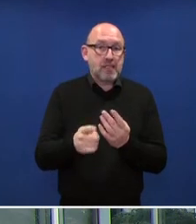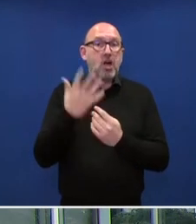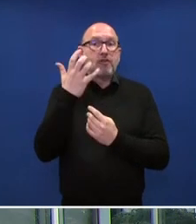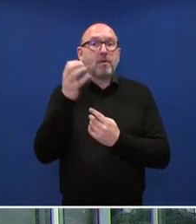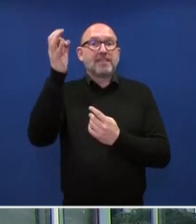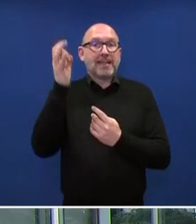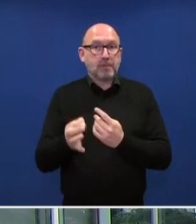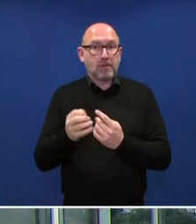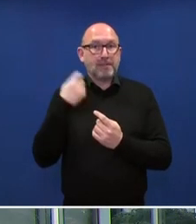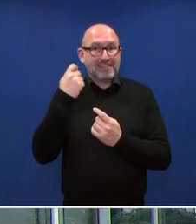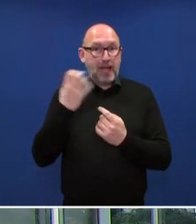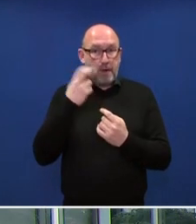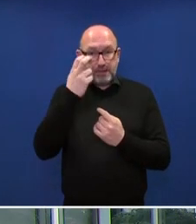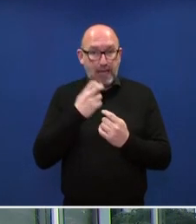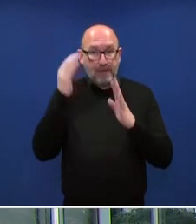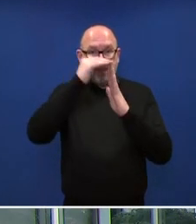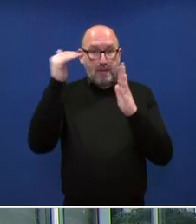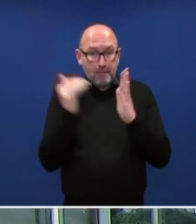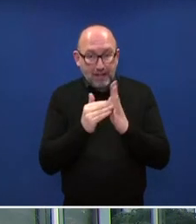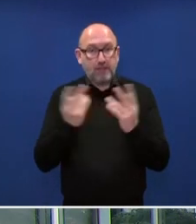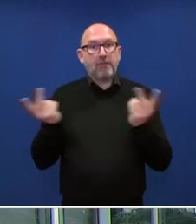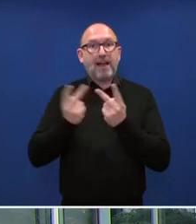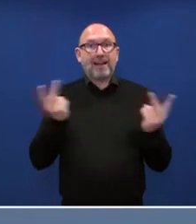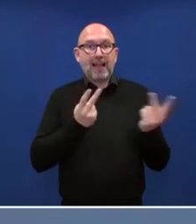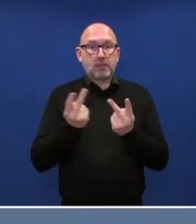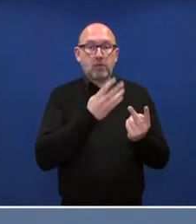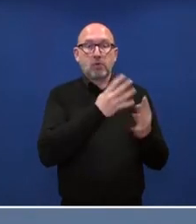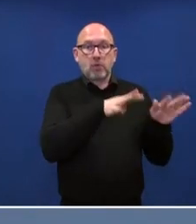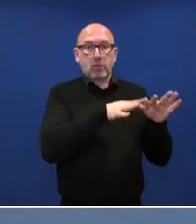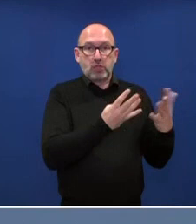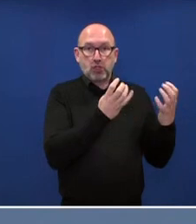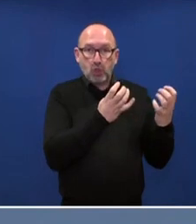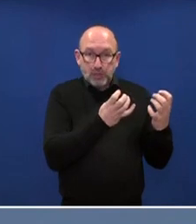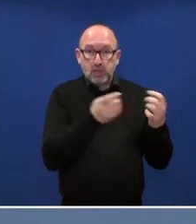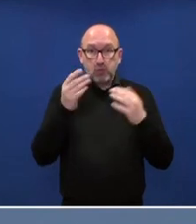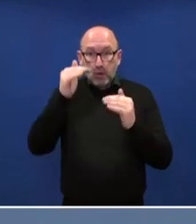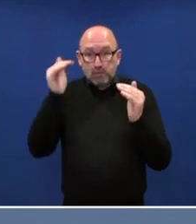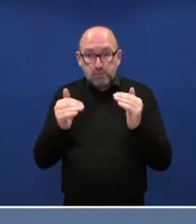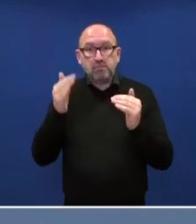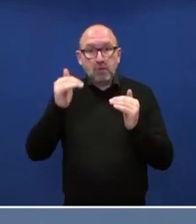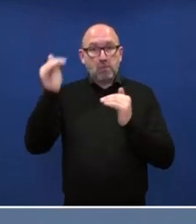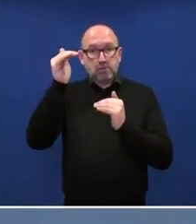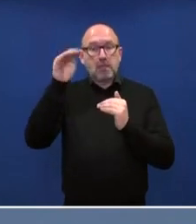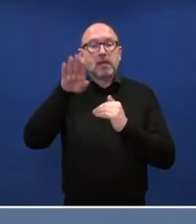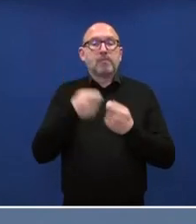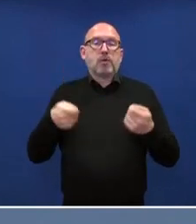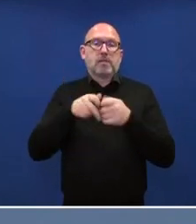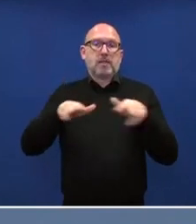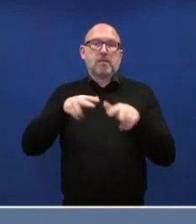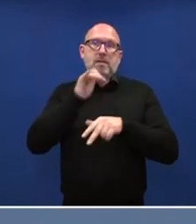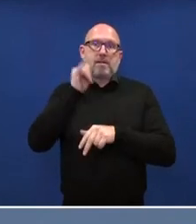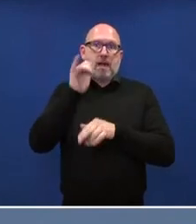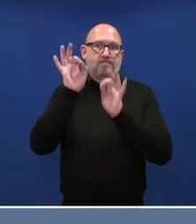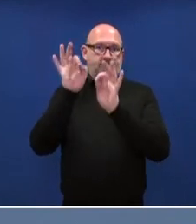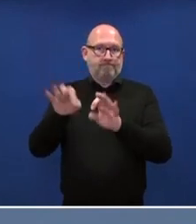Prozent Treibhausgasminderung im Vergleich zu 1990 anzuheben, wird von der Bundesregierung sehr begrüßt. Dieses neue